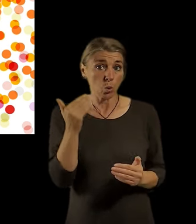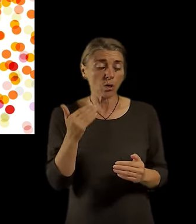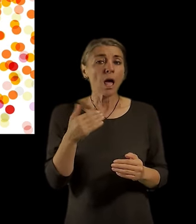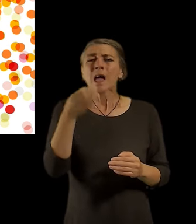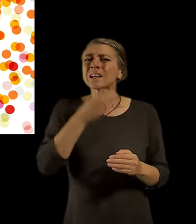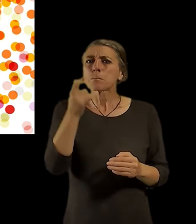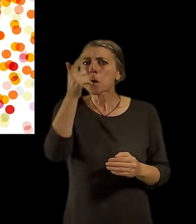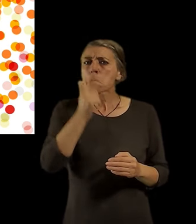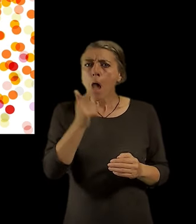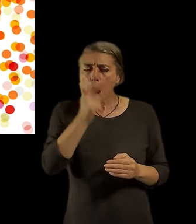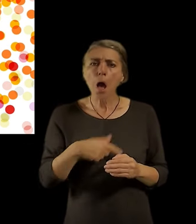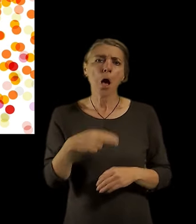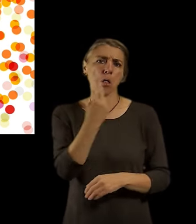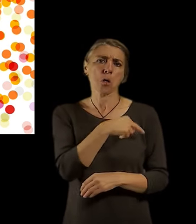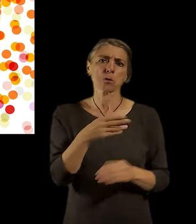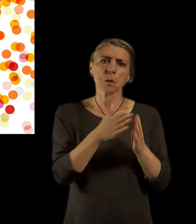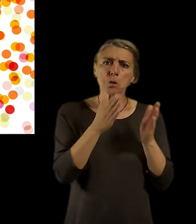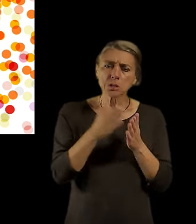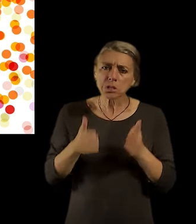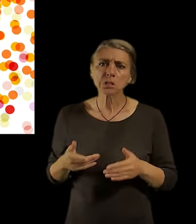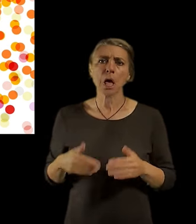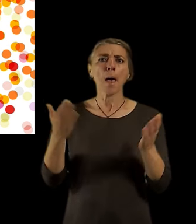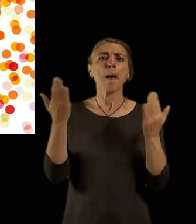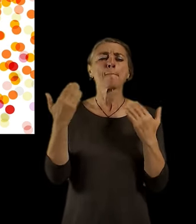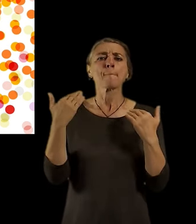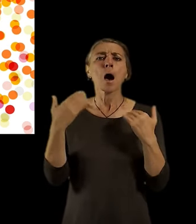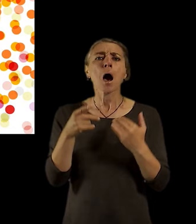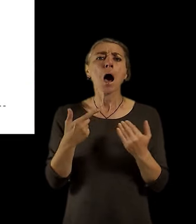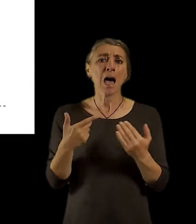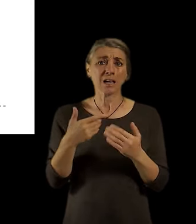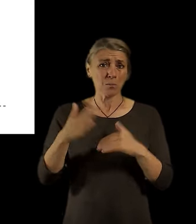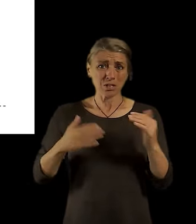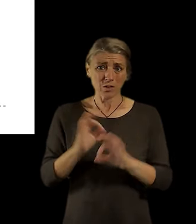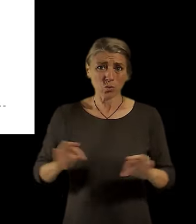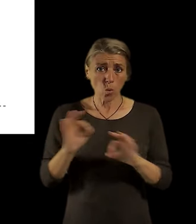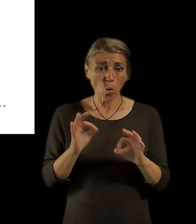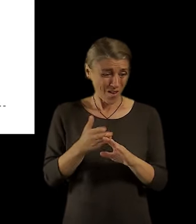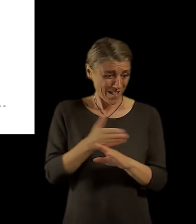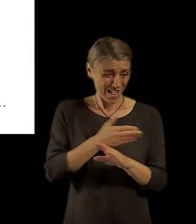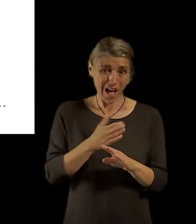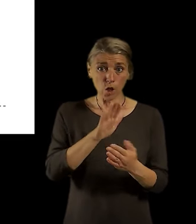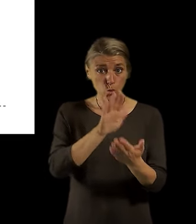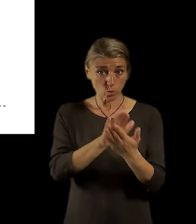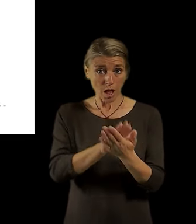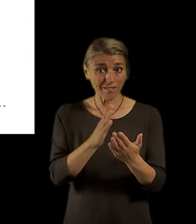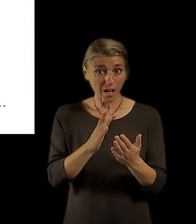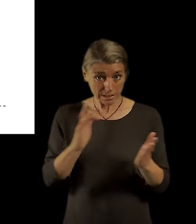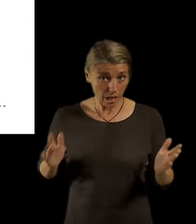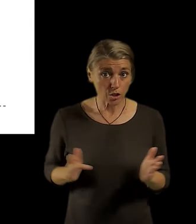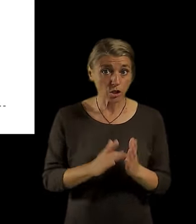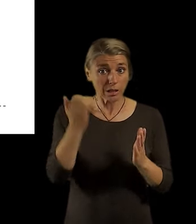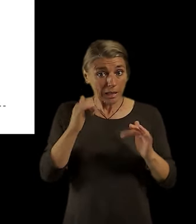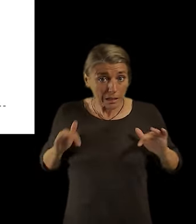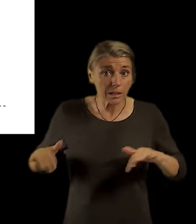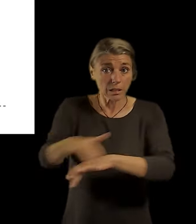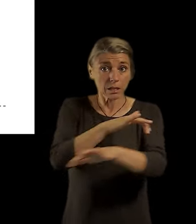co když nepostavíme žádné nové parky, bude to stačit? A to jsou ty otázky, kterýma se v tomhle projektu zabývá. Řešíme to do roku